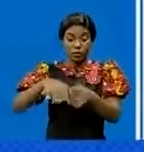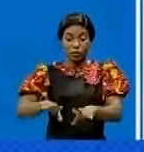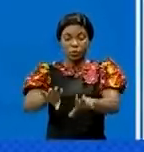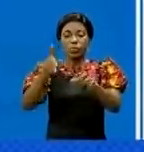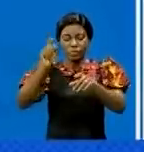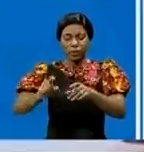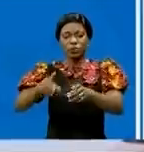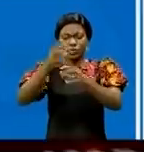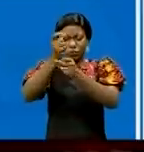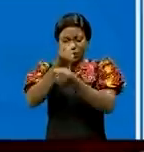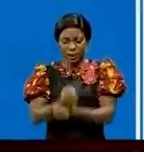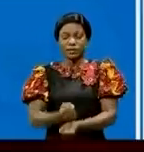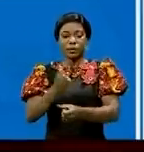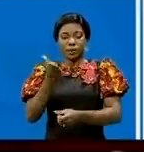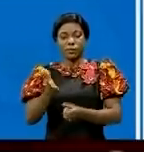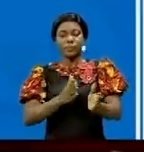application.